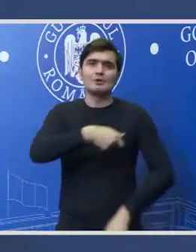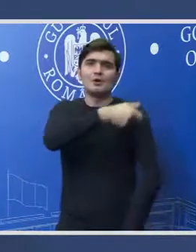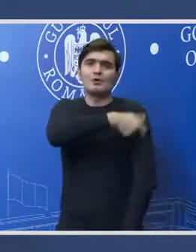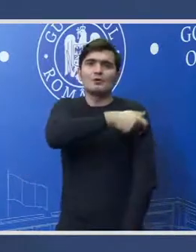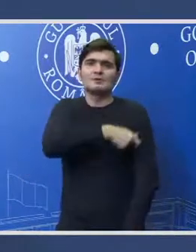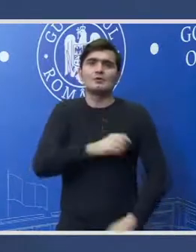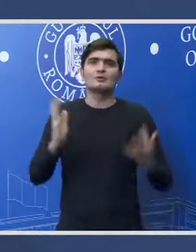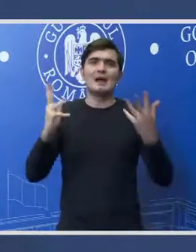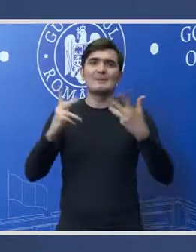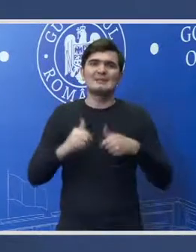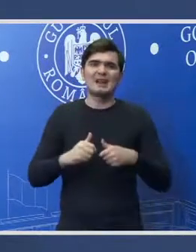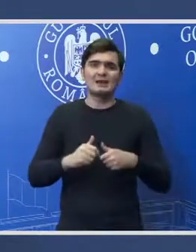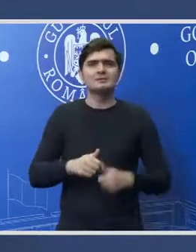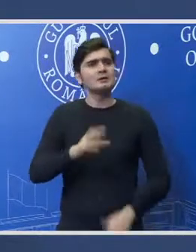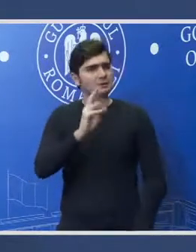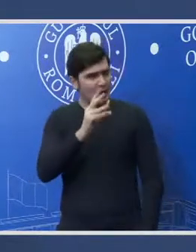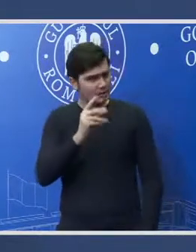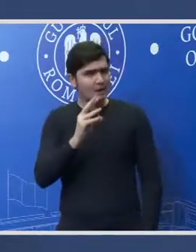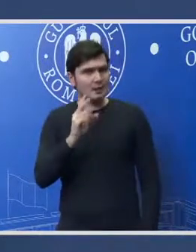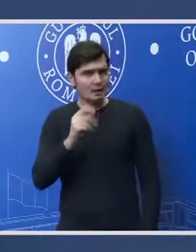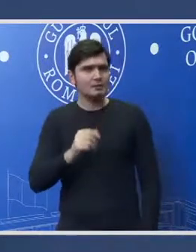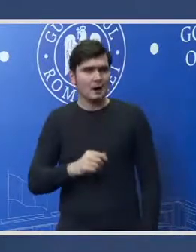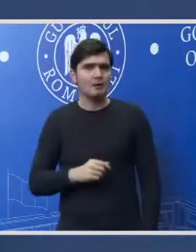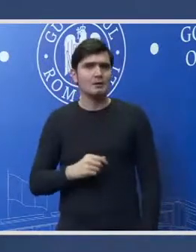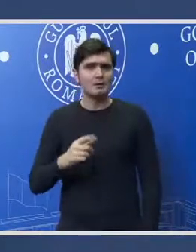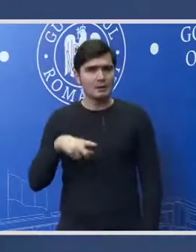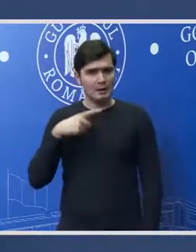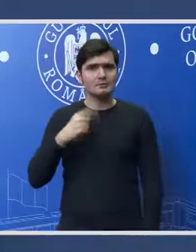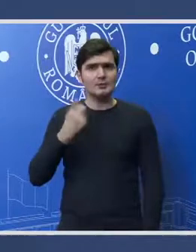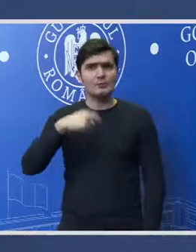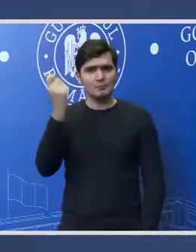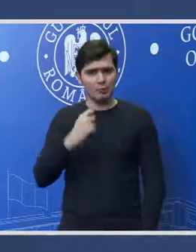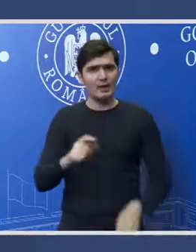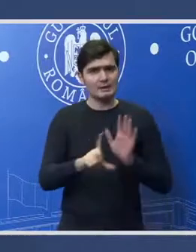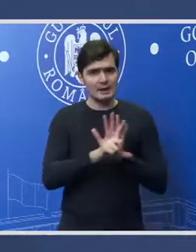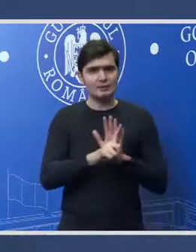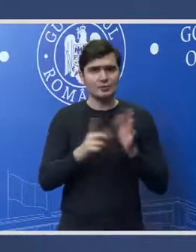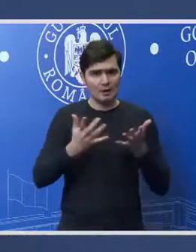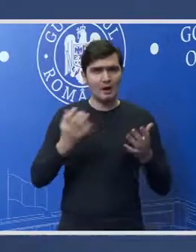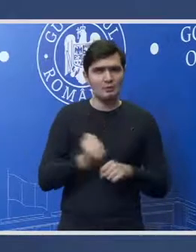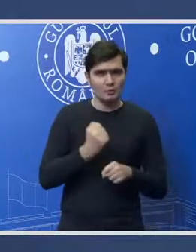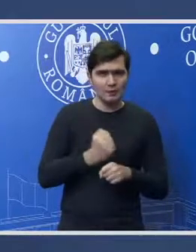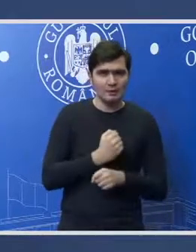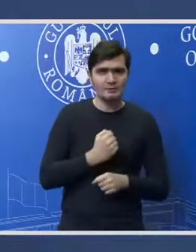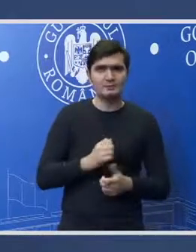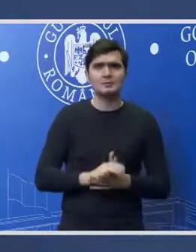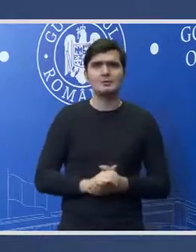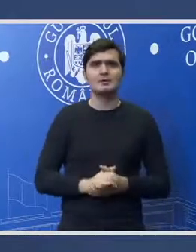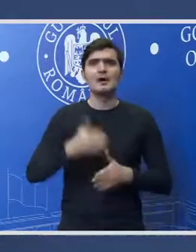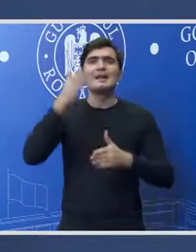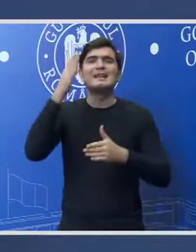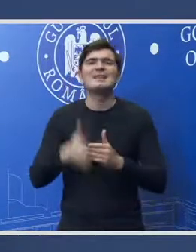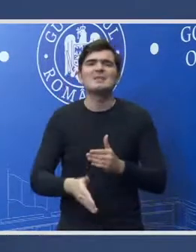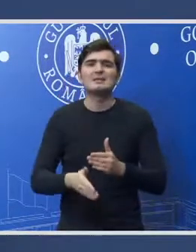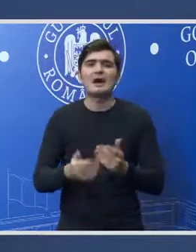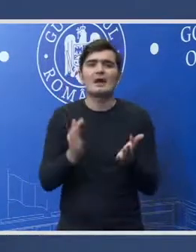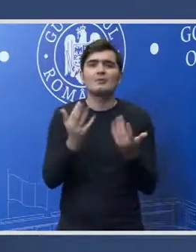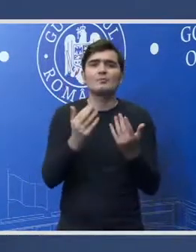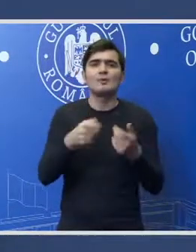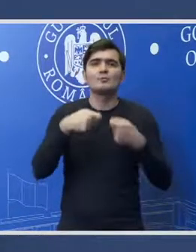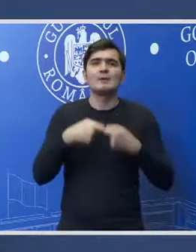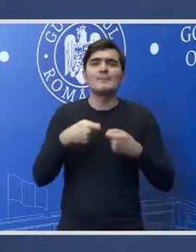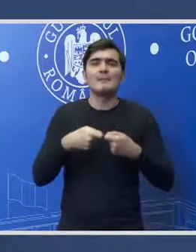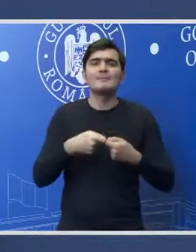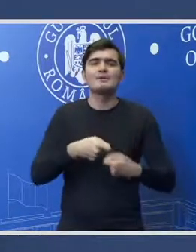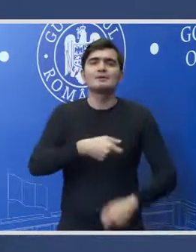adunările generale ale acționarilor? Bineînțeles, este un proiect de leggea care lucrez, limitarea numărului de membri în